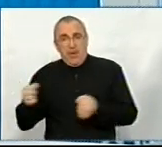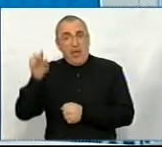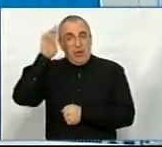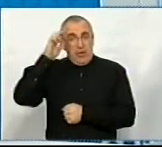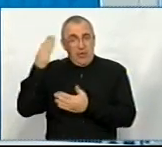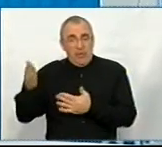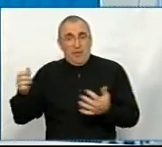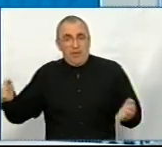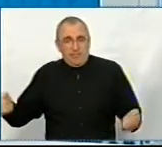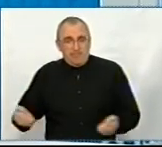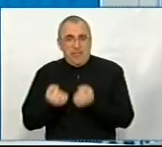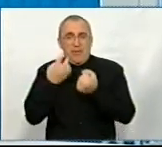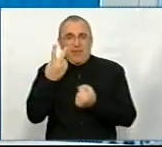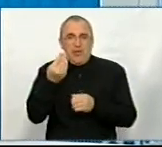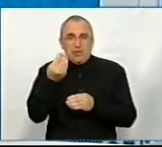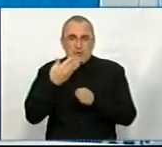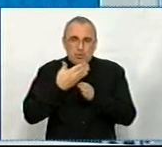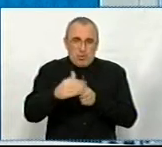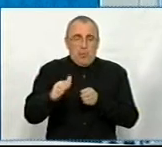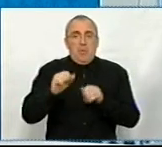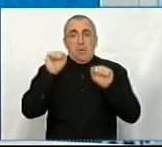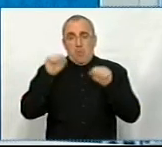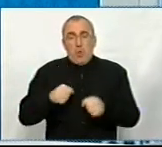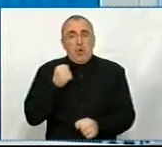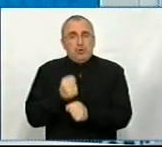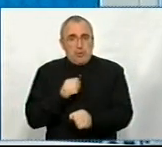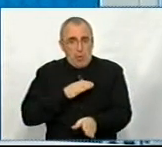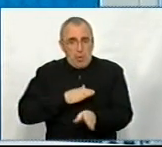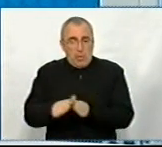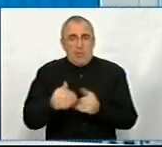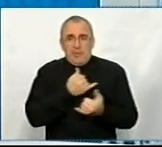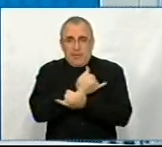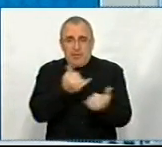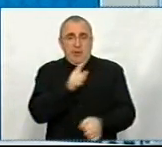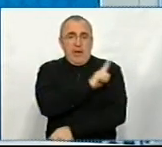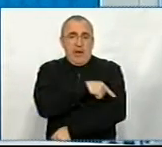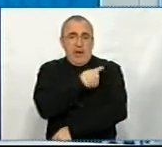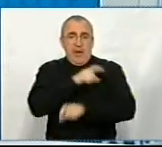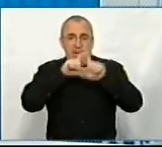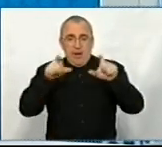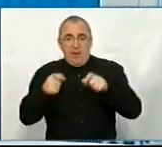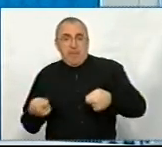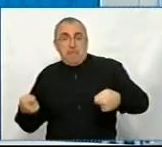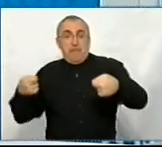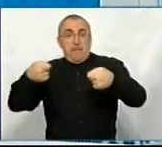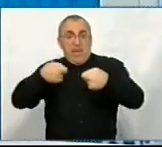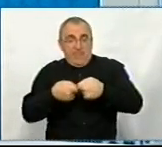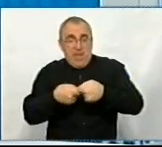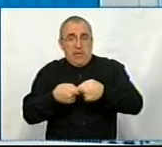що ми отримали дві субвенції і змогли забезпечити лікарню нашу підведенням